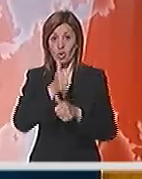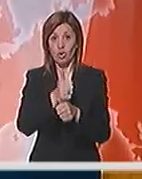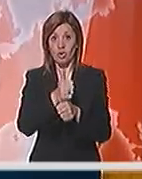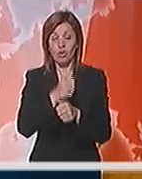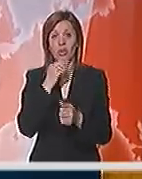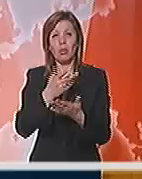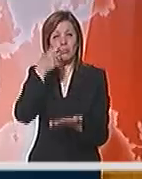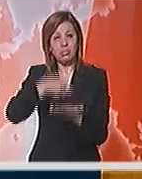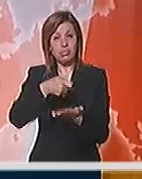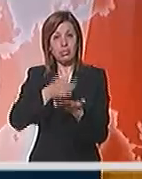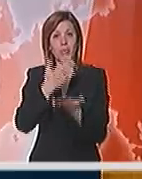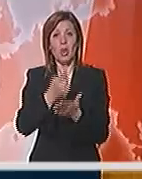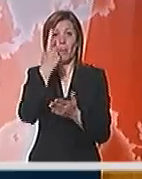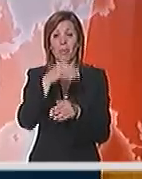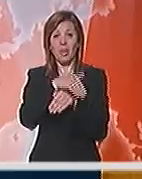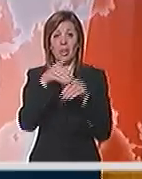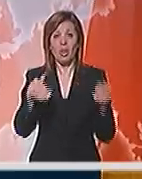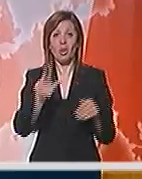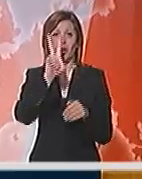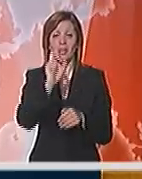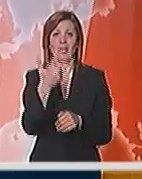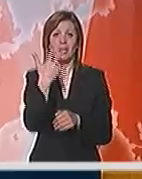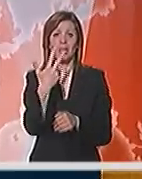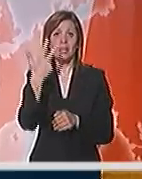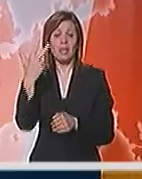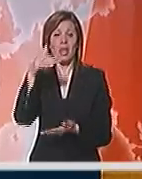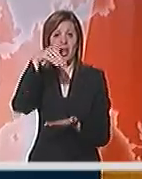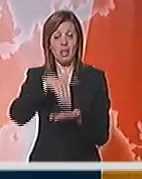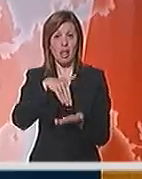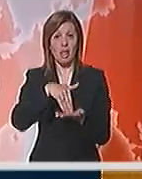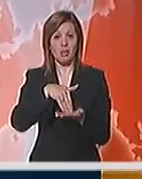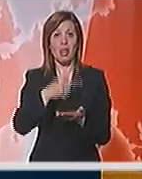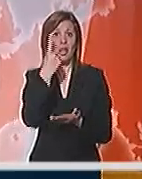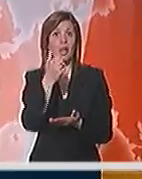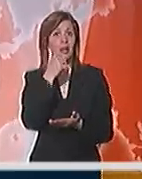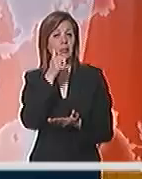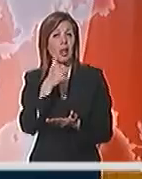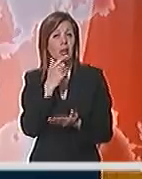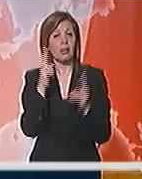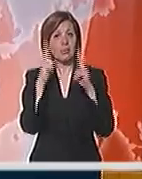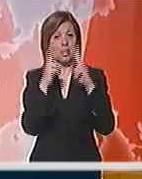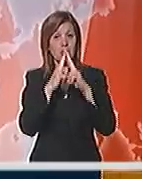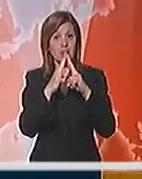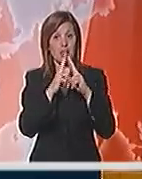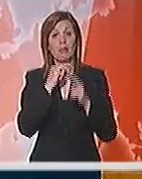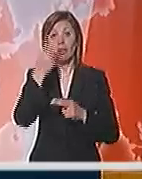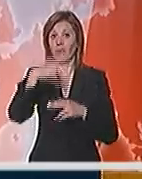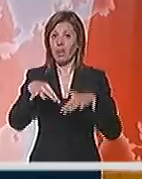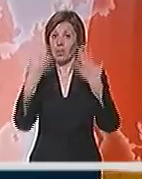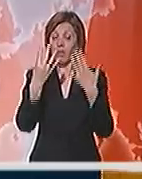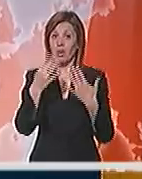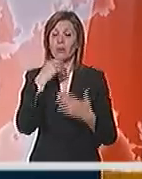iznosili milijon 333 hiljade po danu zasedanja. Da bi u 2009.